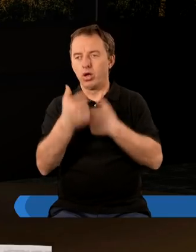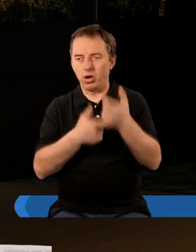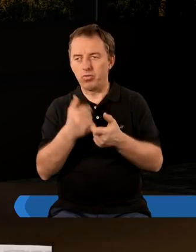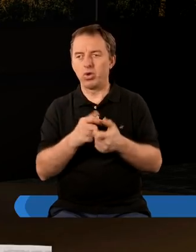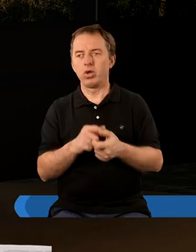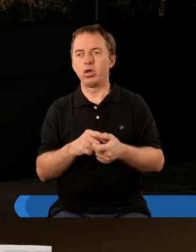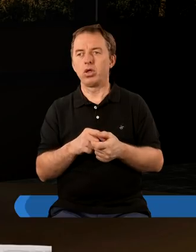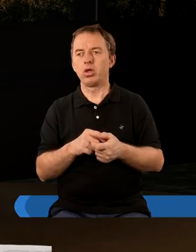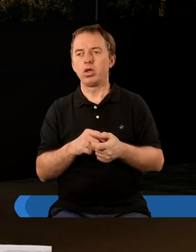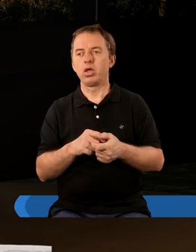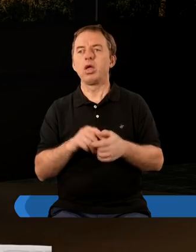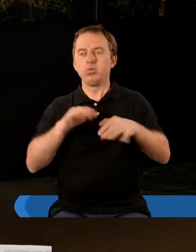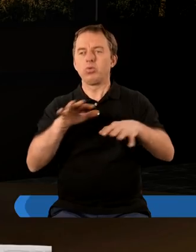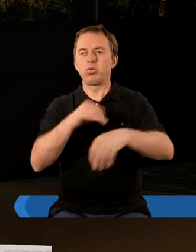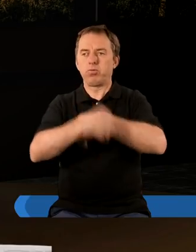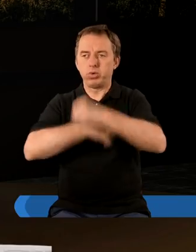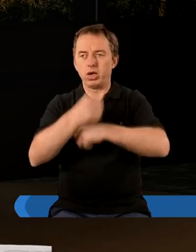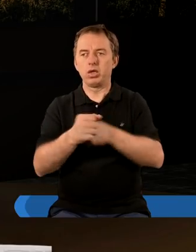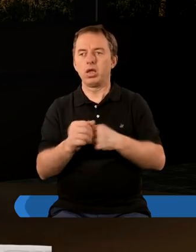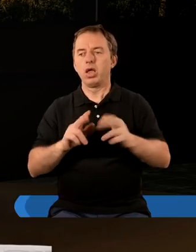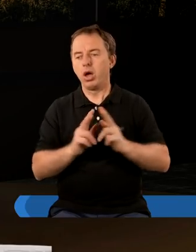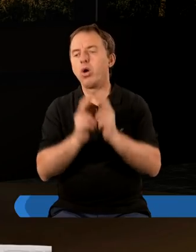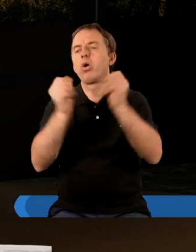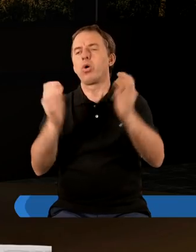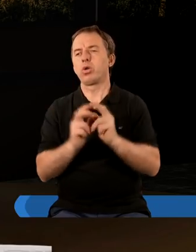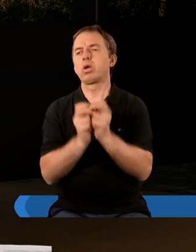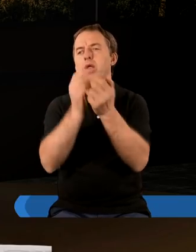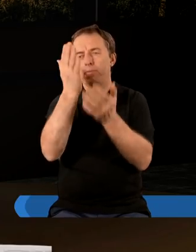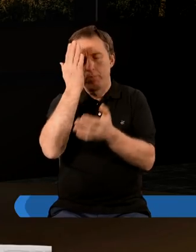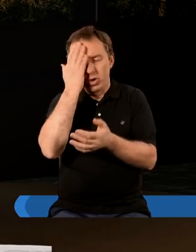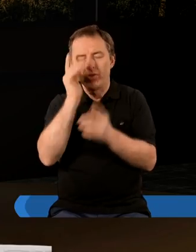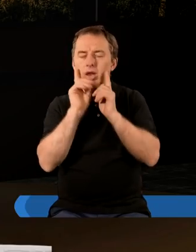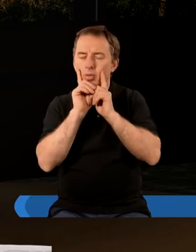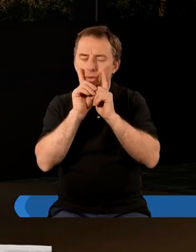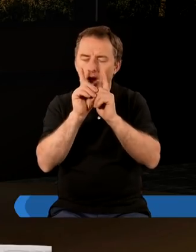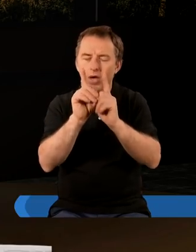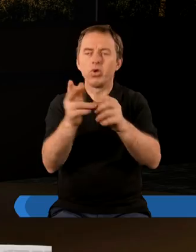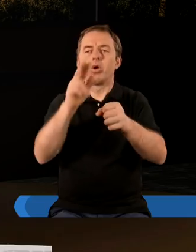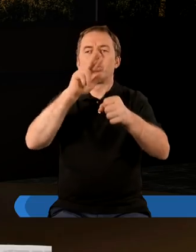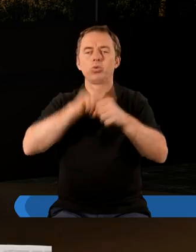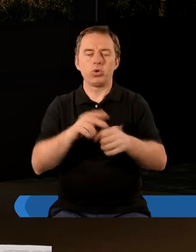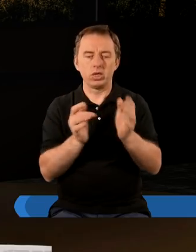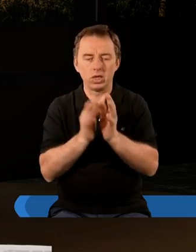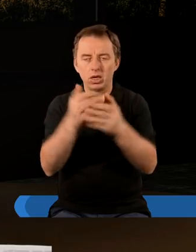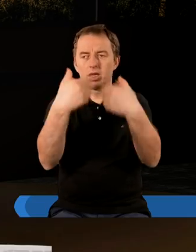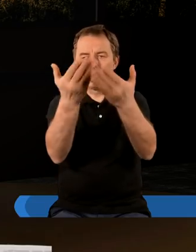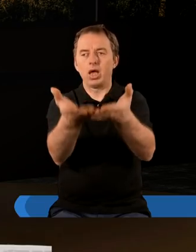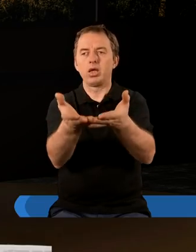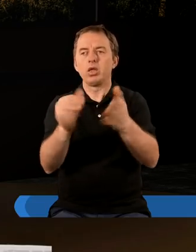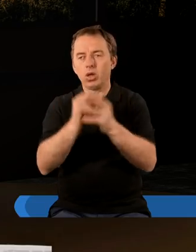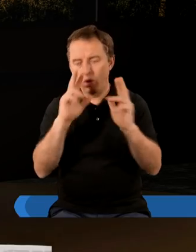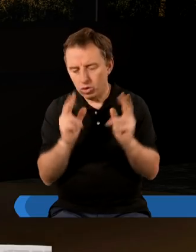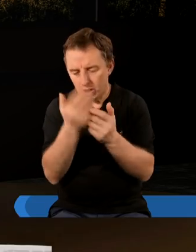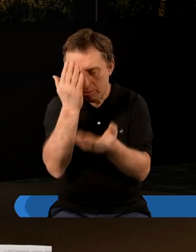swoją można powiedzieć pracę odkrywania poznawania tych prawd które Jezus daje im